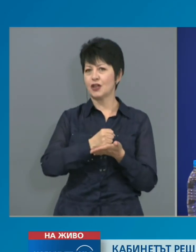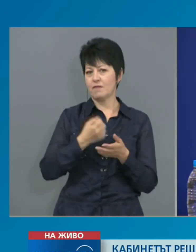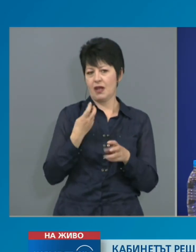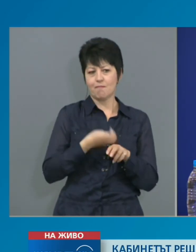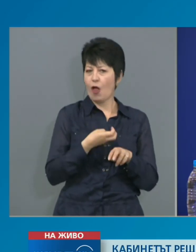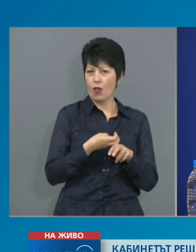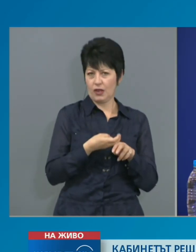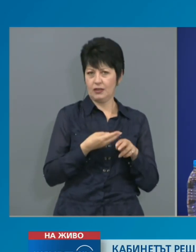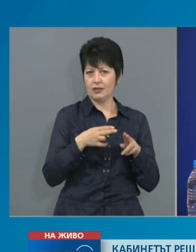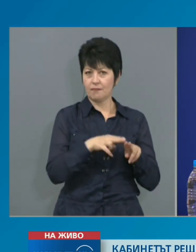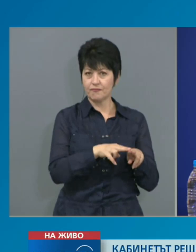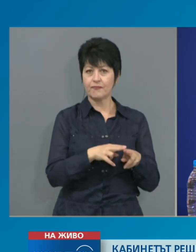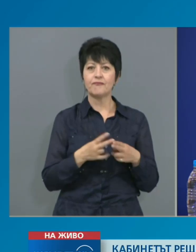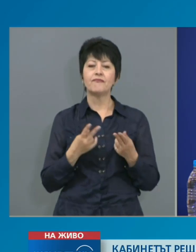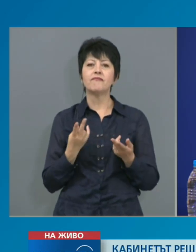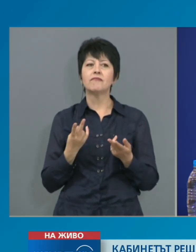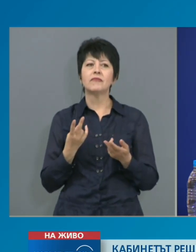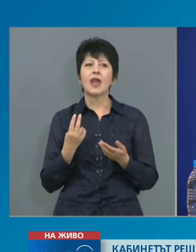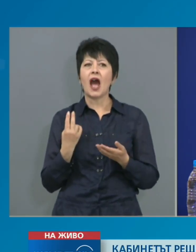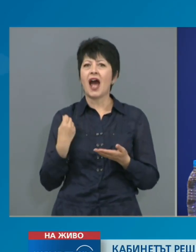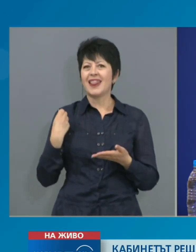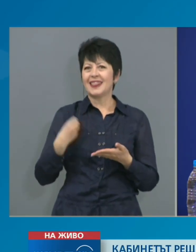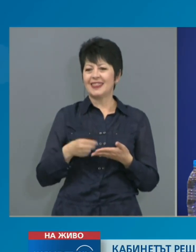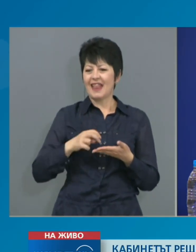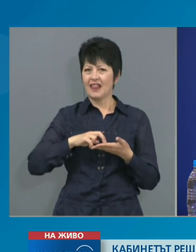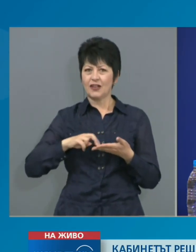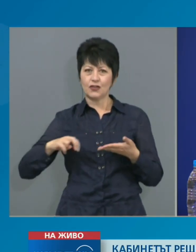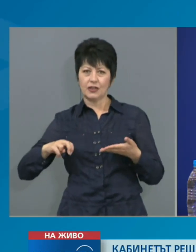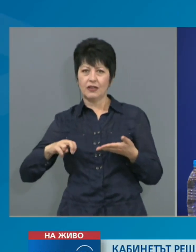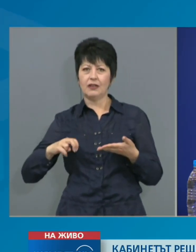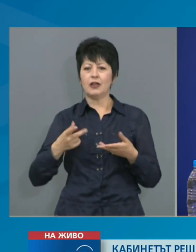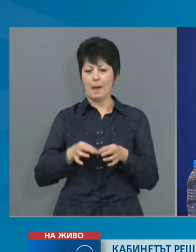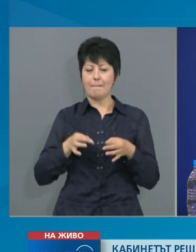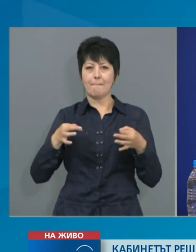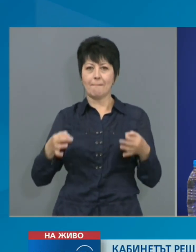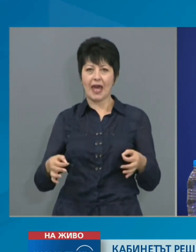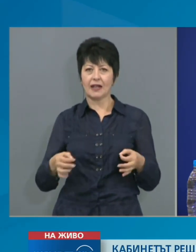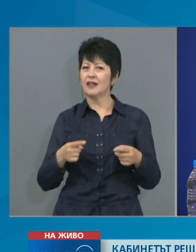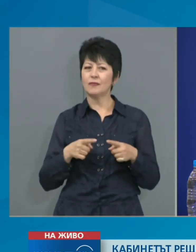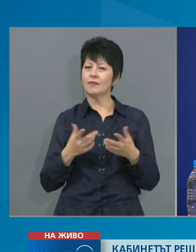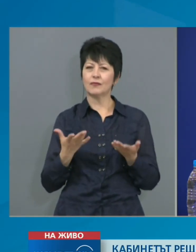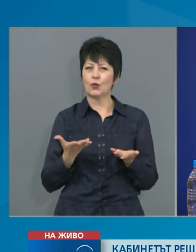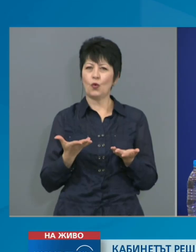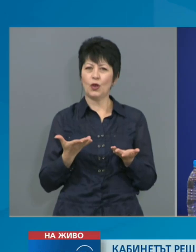данъчни и акцизни мерки, които бяха